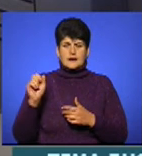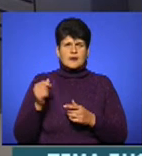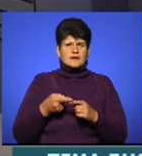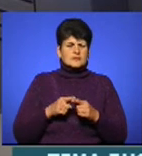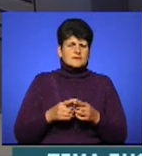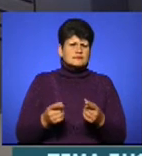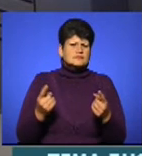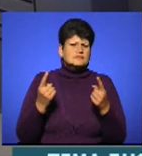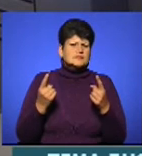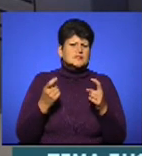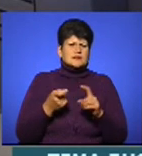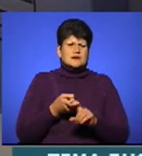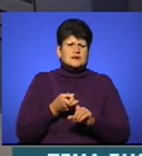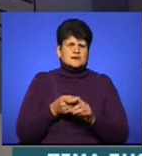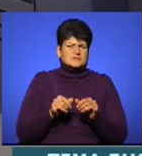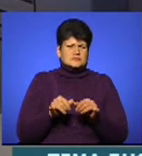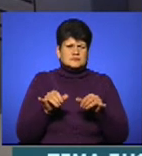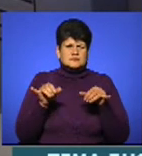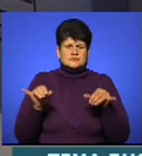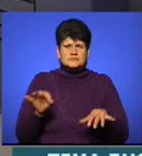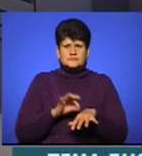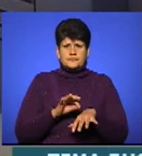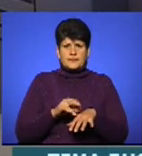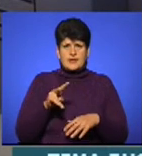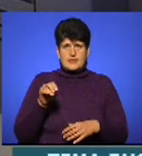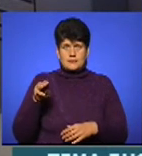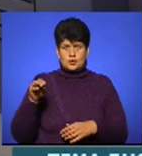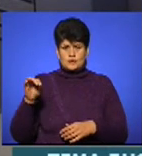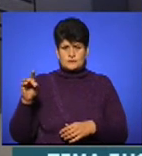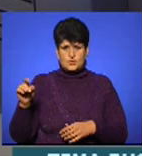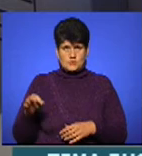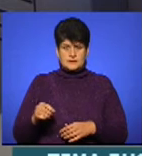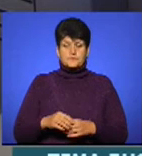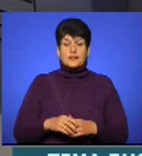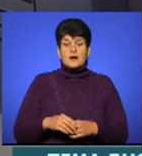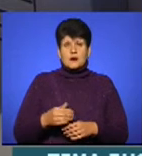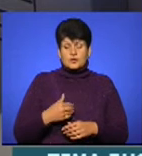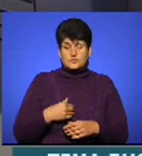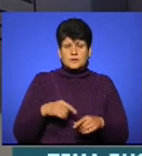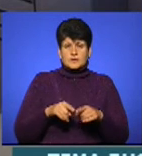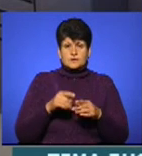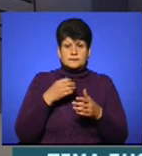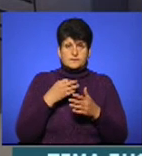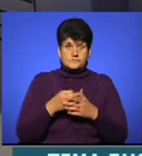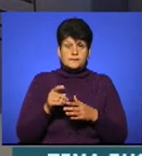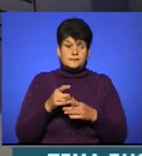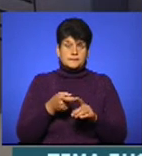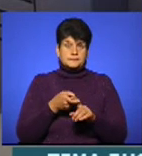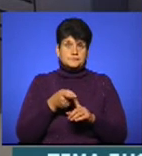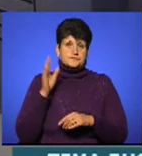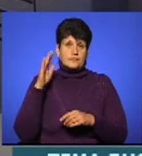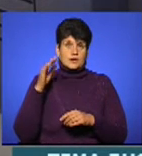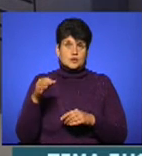інфікованість гризонів лептоспірозу. Стосовно того, що йшлося про водойму,